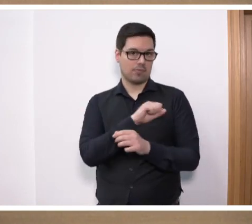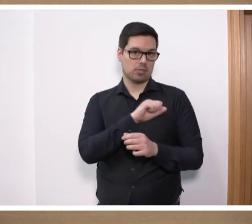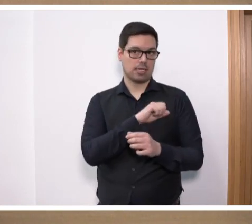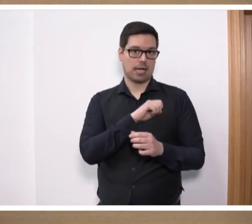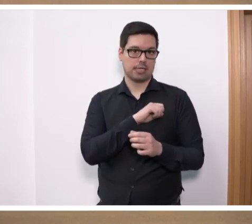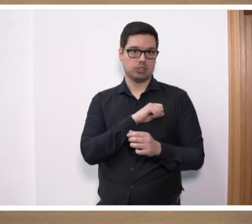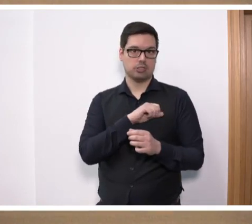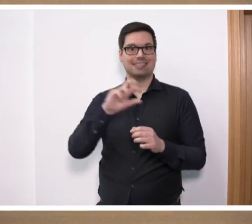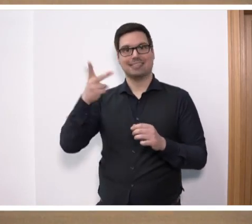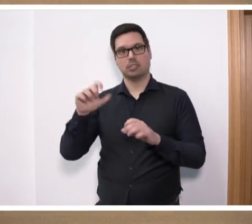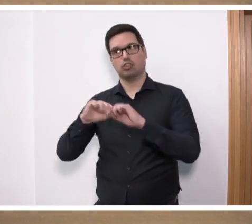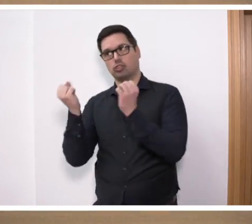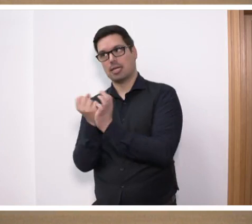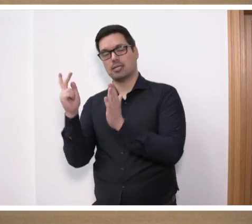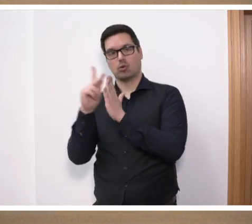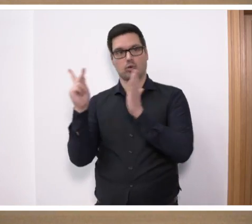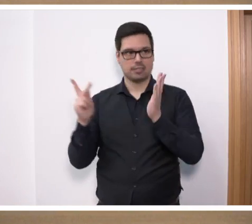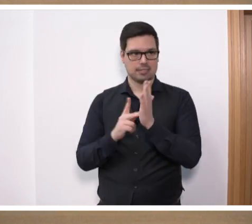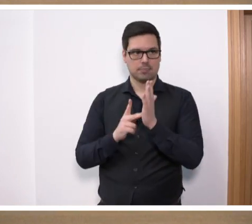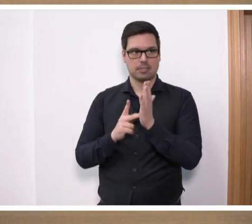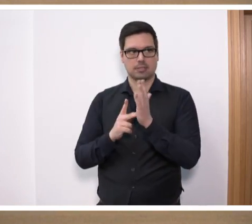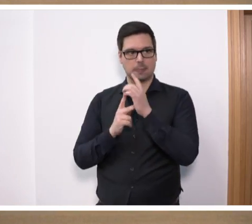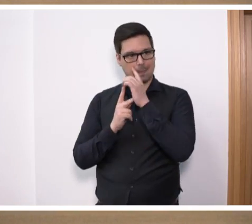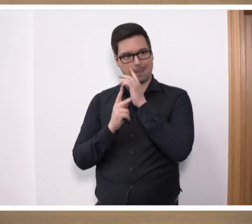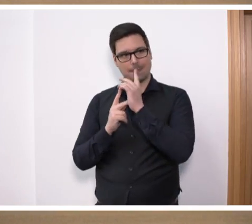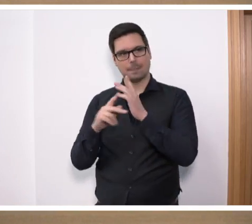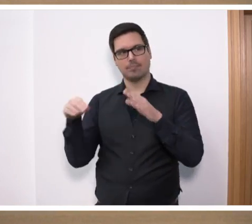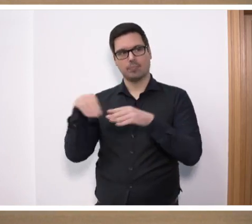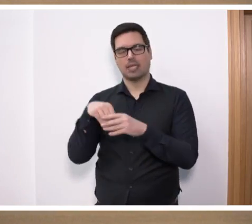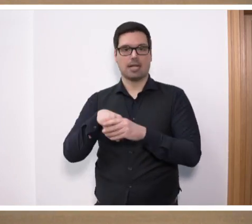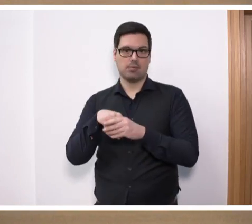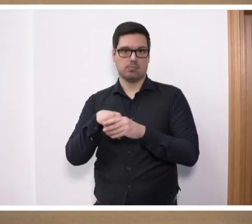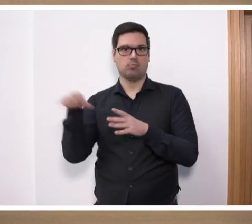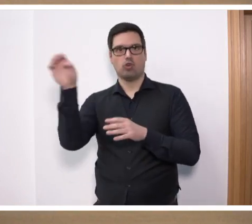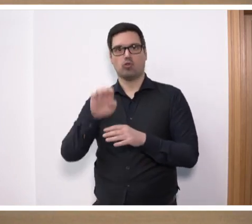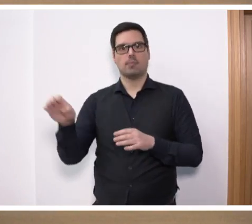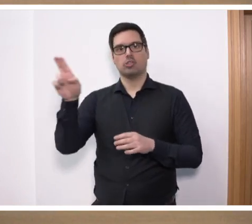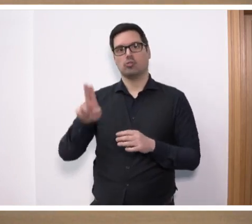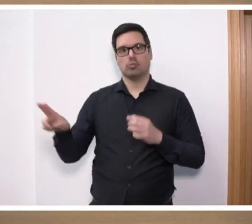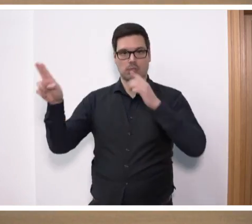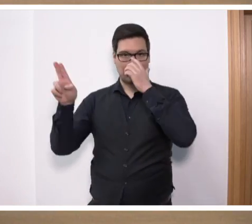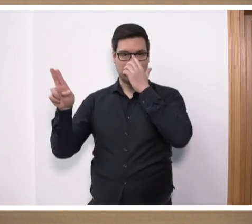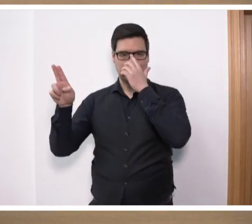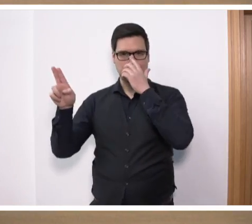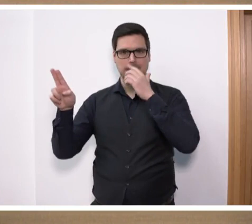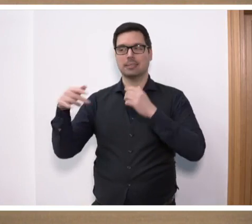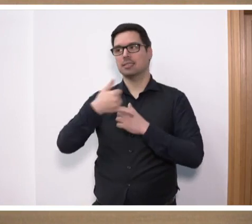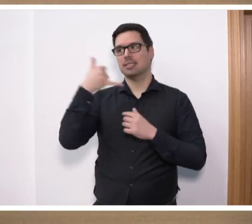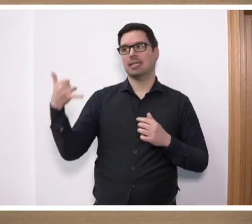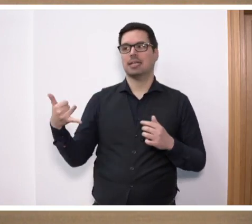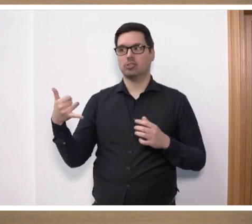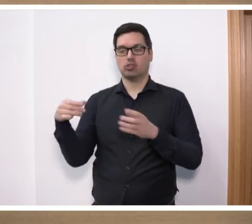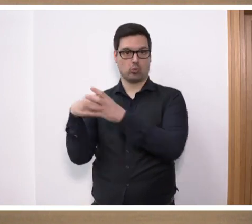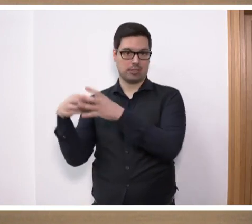dieses Drittstaatenkonzeptes, dass wir eben dann innerhalb der Europäischen Union ein jährliches Kontingent vereinbaren müssen,